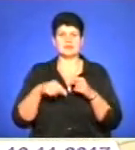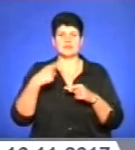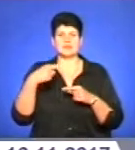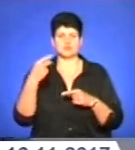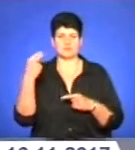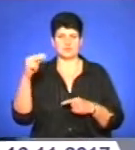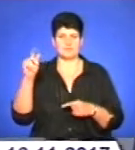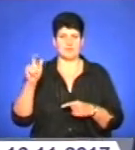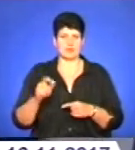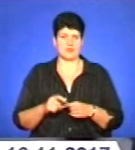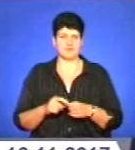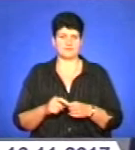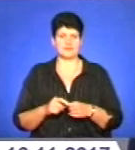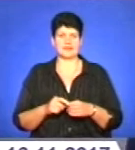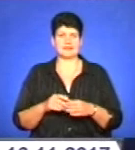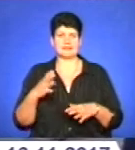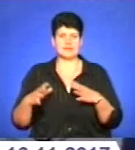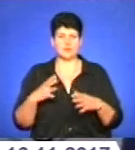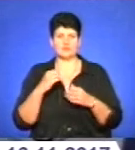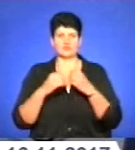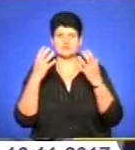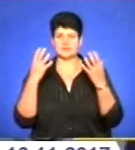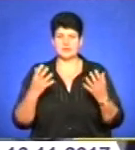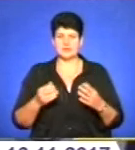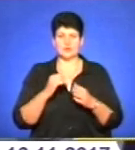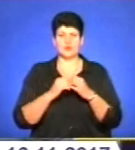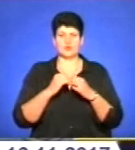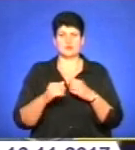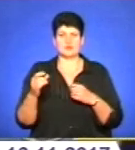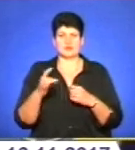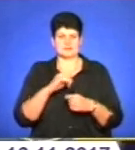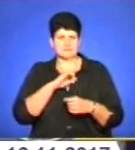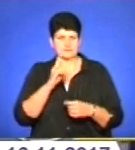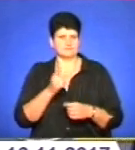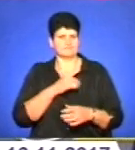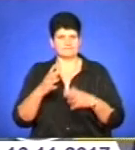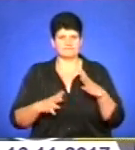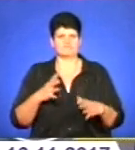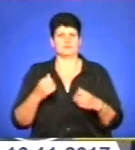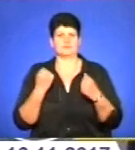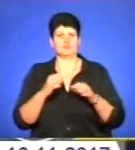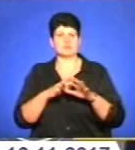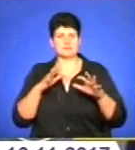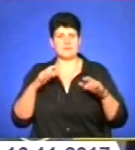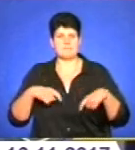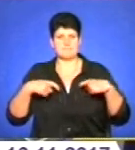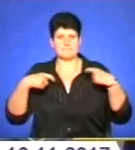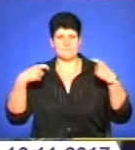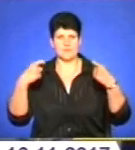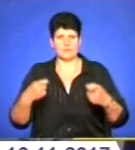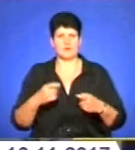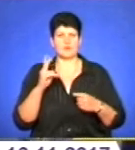чемпіонат. Тренування щоденні, кожного разу посилені тренування в спортзалі, бігові,